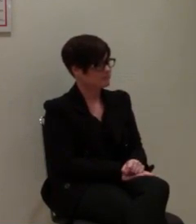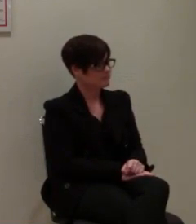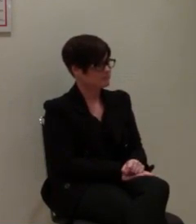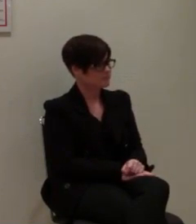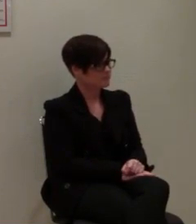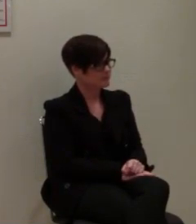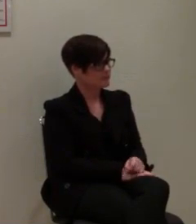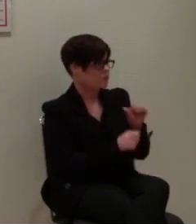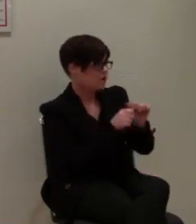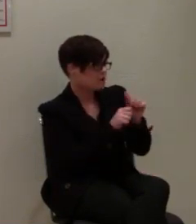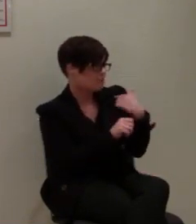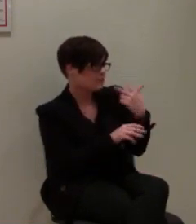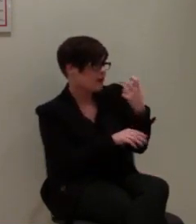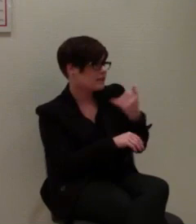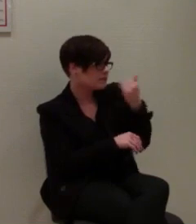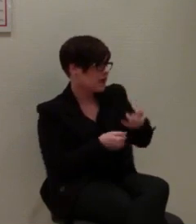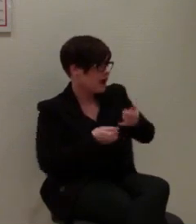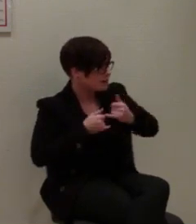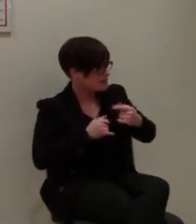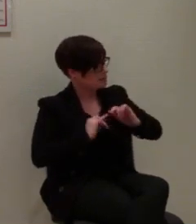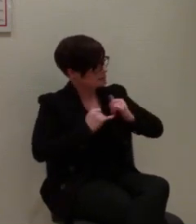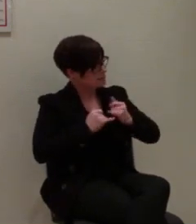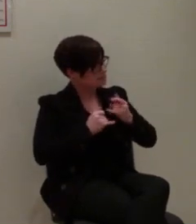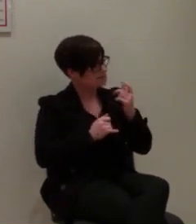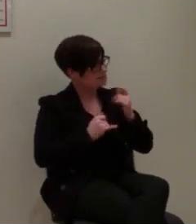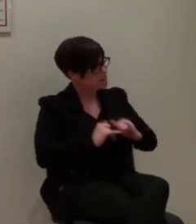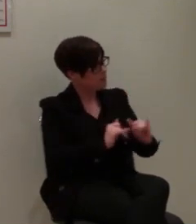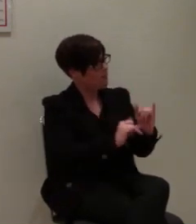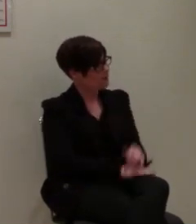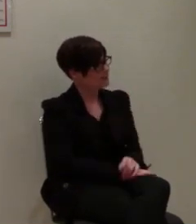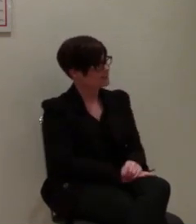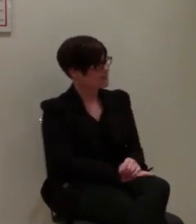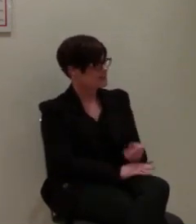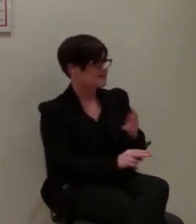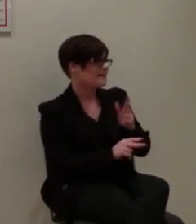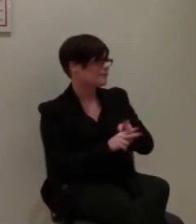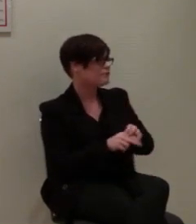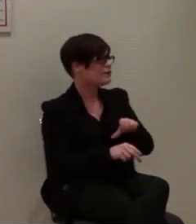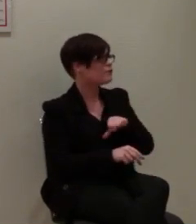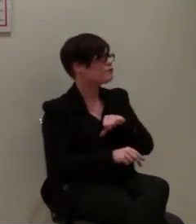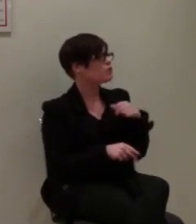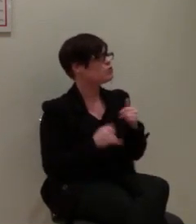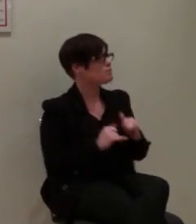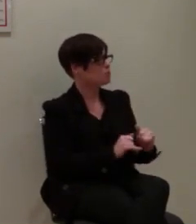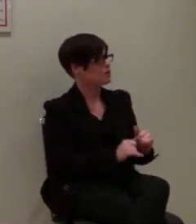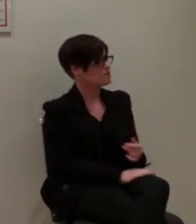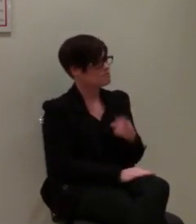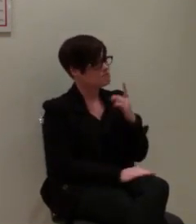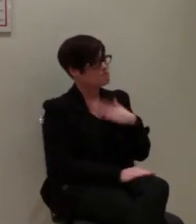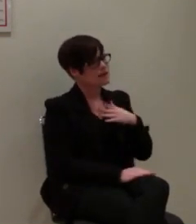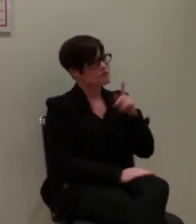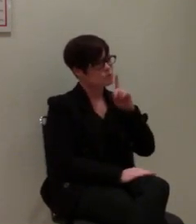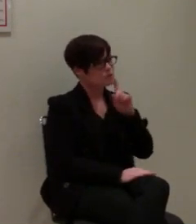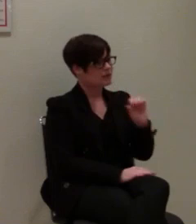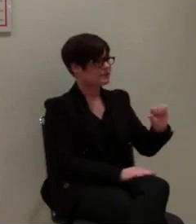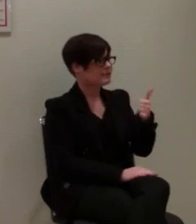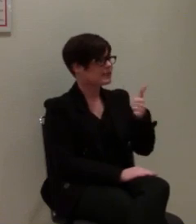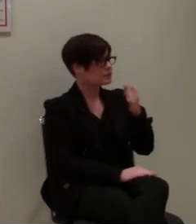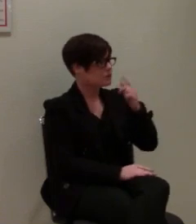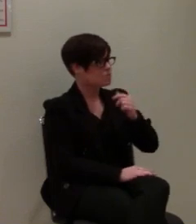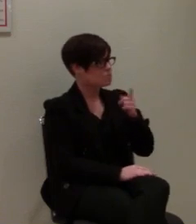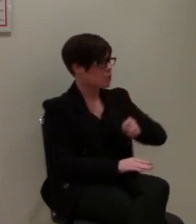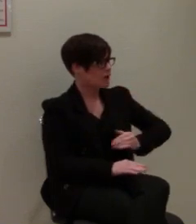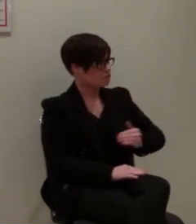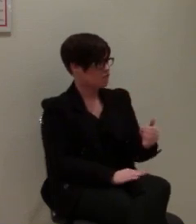Ich bin vor knapp 30 Jahren geboren worden. Als klassisches Frühchen, also meine Mutter war im sechsten Monat schwanger.